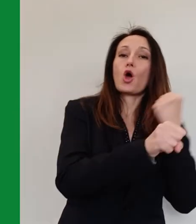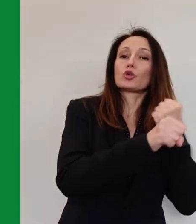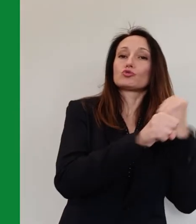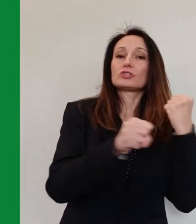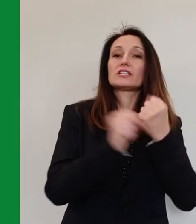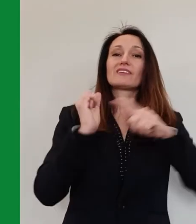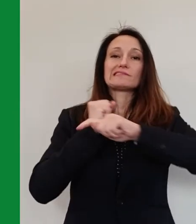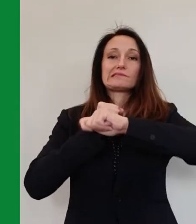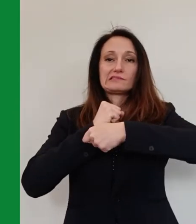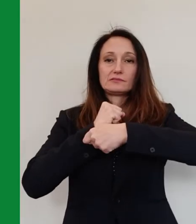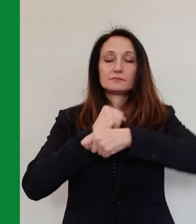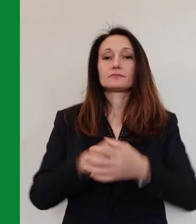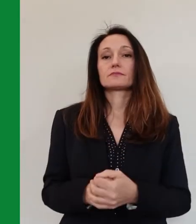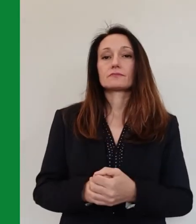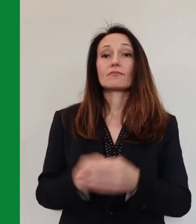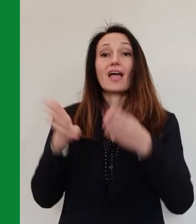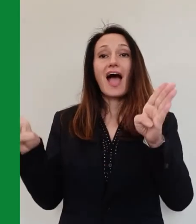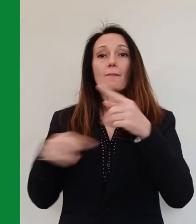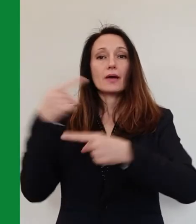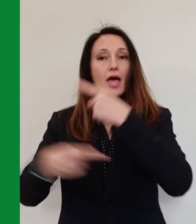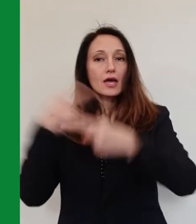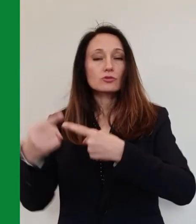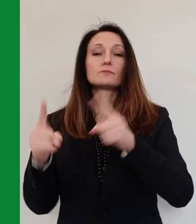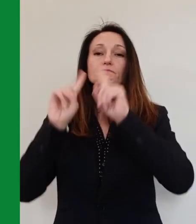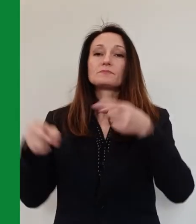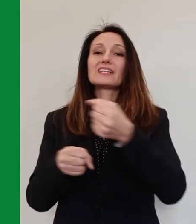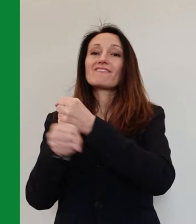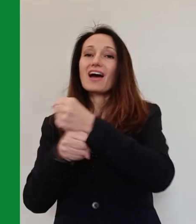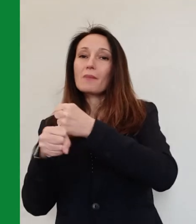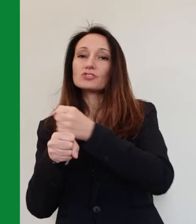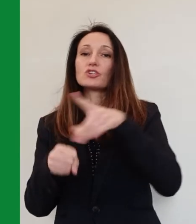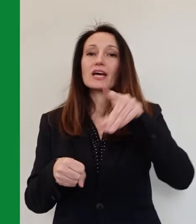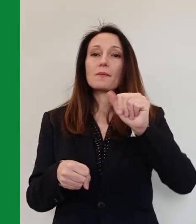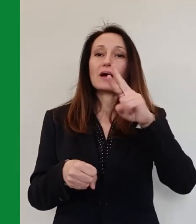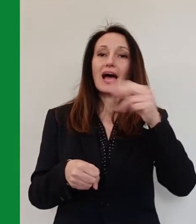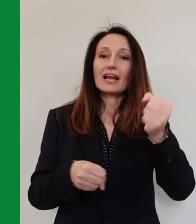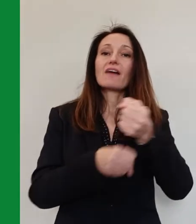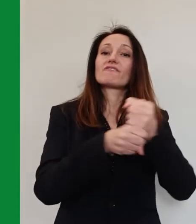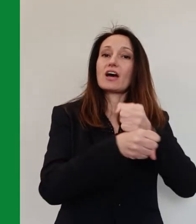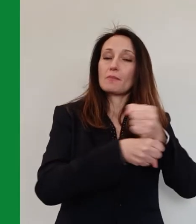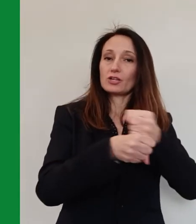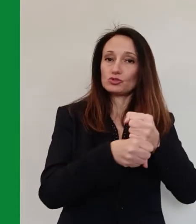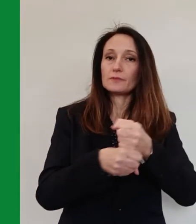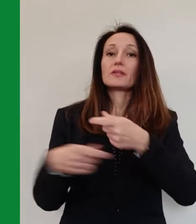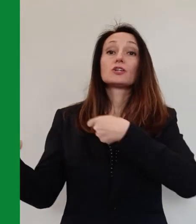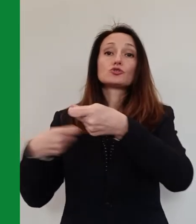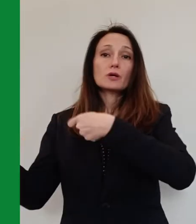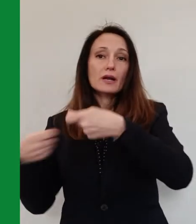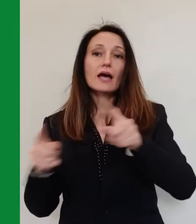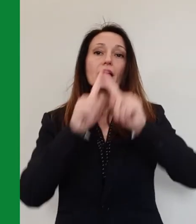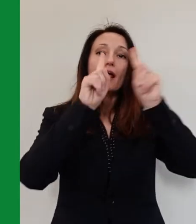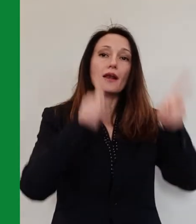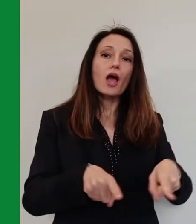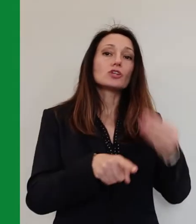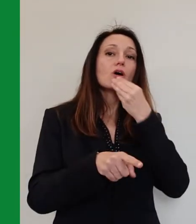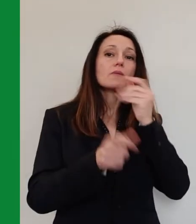e le parafarmacie, i supermercati e le attività di vendita di generi alimentari, gli uffici pubblici, l